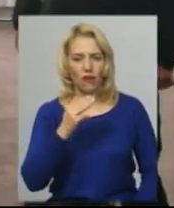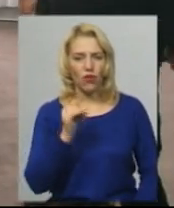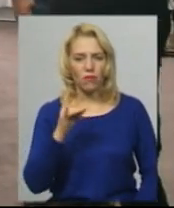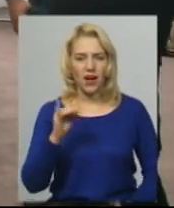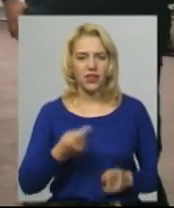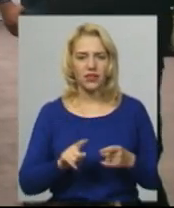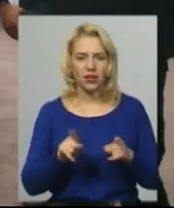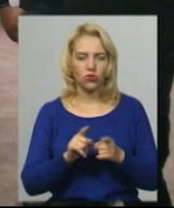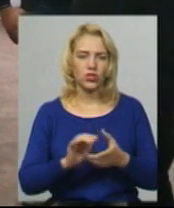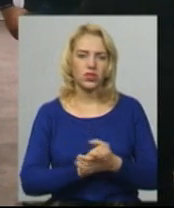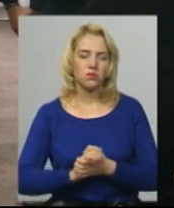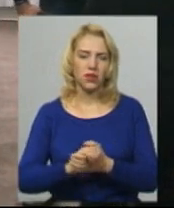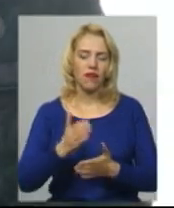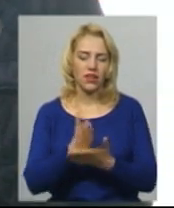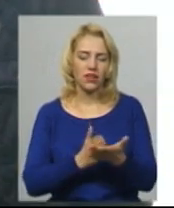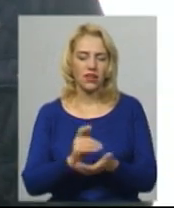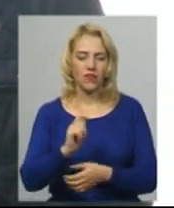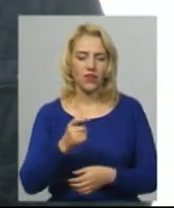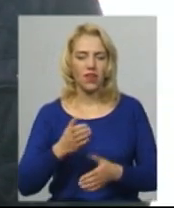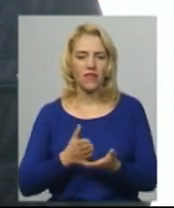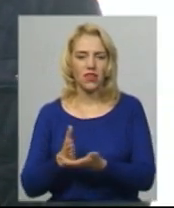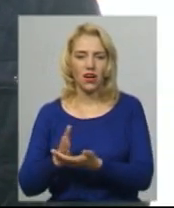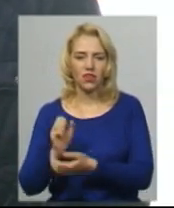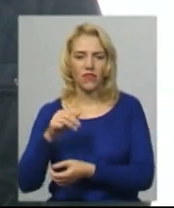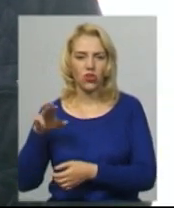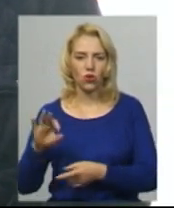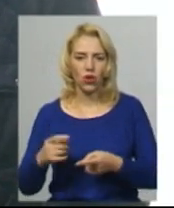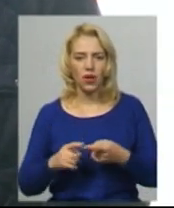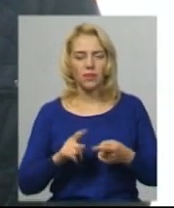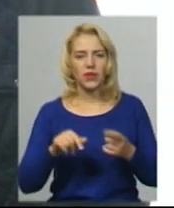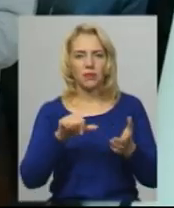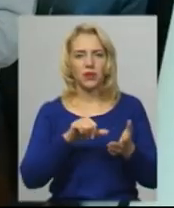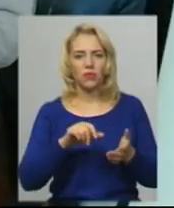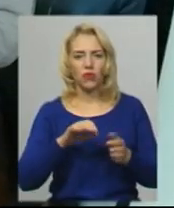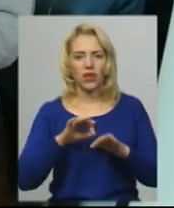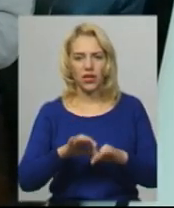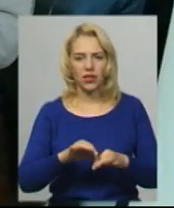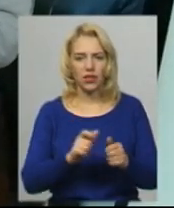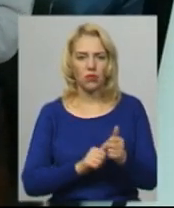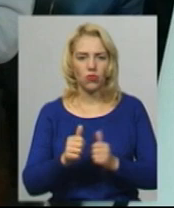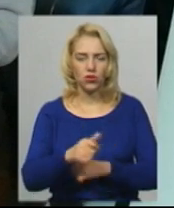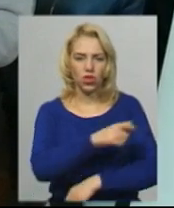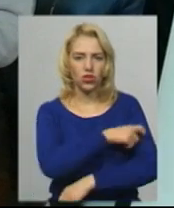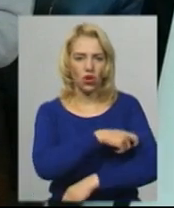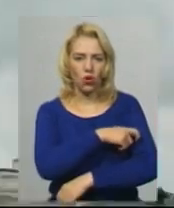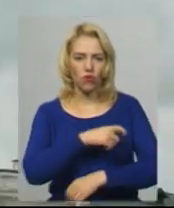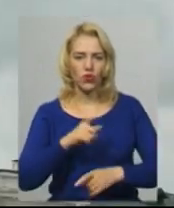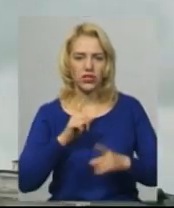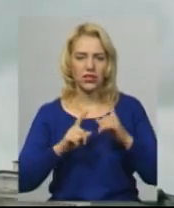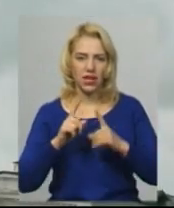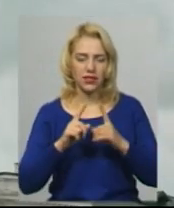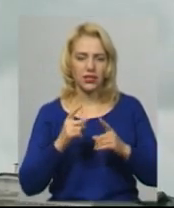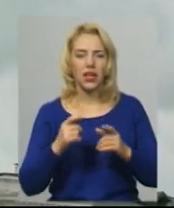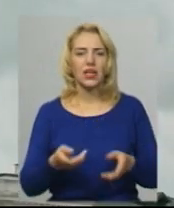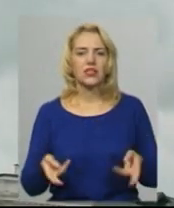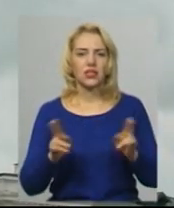інвалідів війни та ветеранів АТО Хмельниччини Володимир Шрубковський, у міській раді питання проведення позачергової сесії залишається відкритим. Анастасія